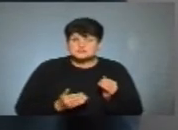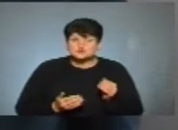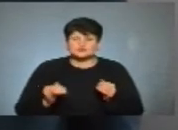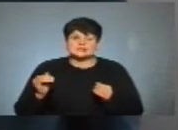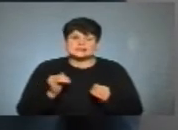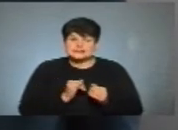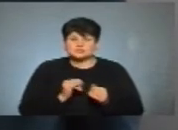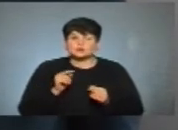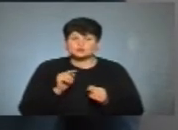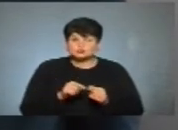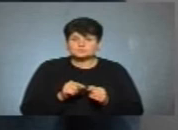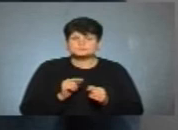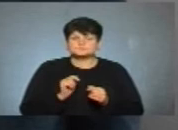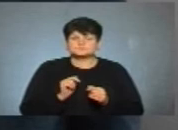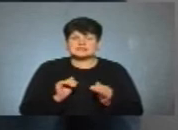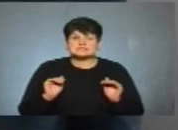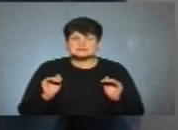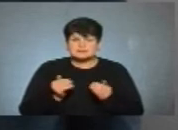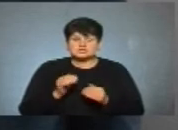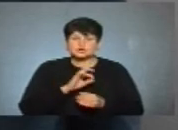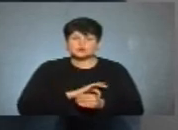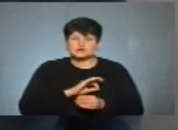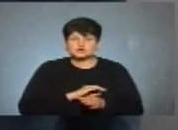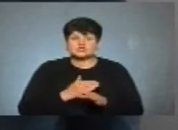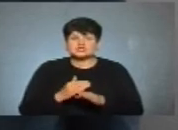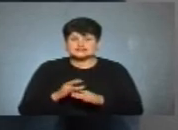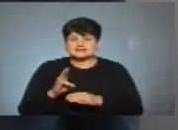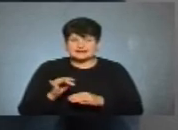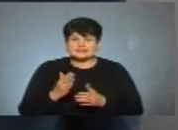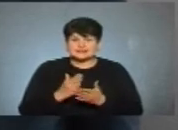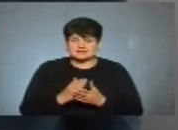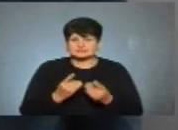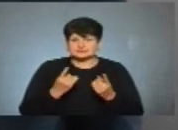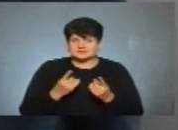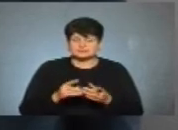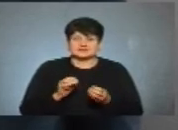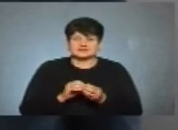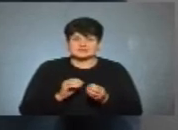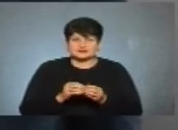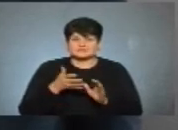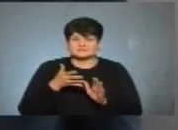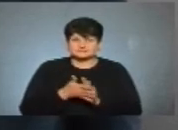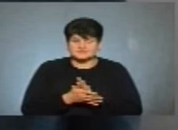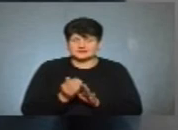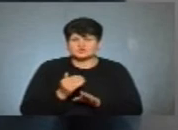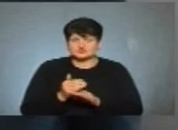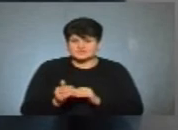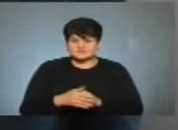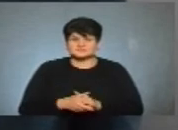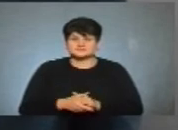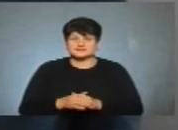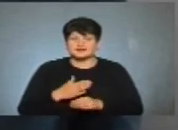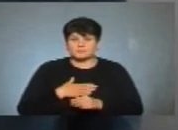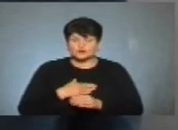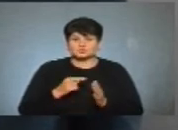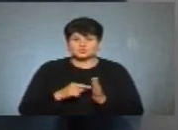тому зменшення дохідної частини є суттєвим, при сталій, видатковій частині. На